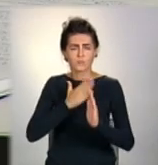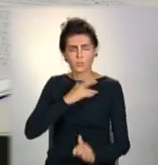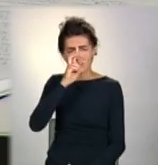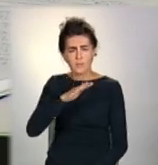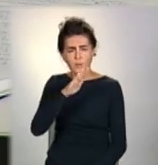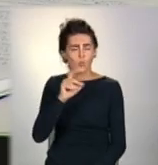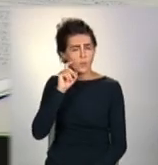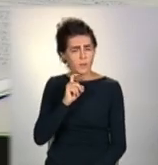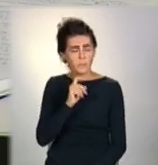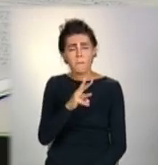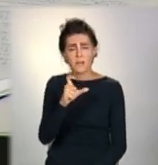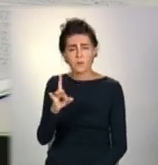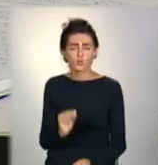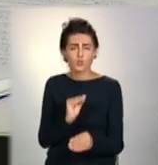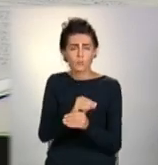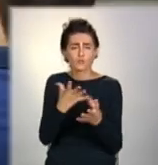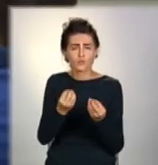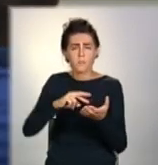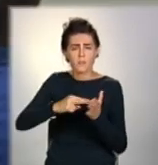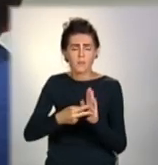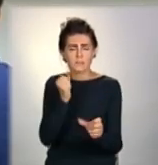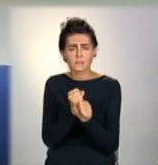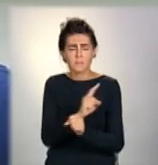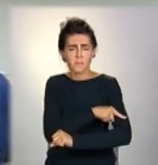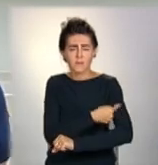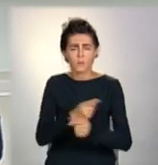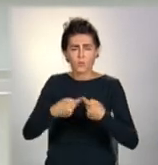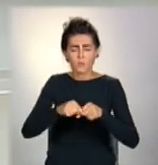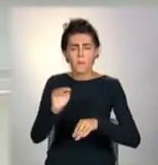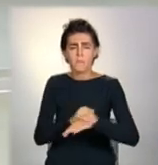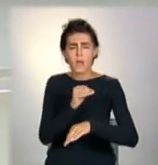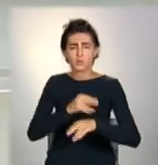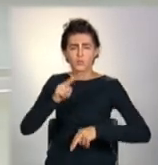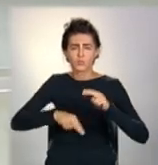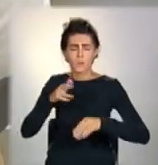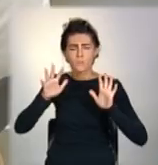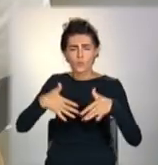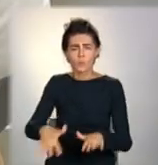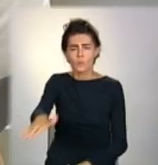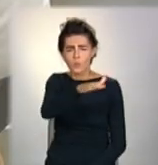Мир додав, у планах створення медичного корпуса благоустрій узбереж та будь